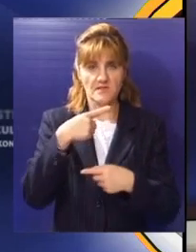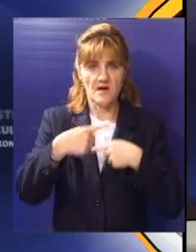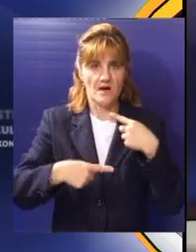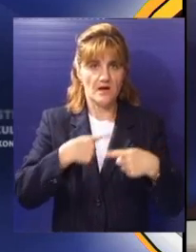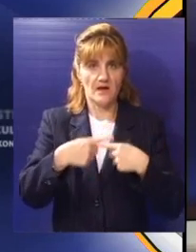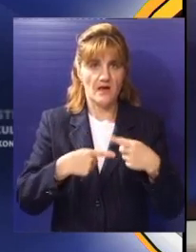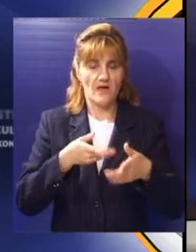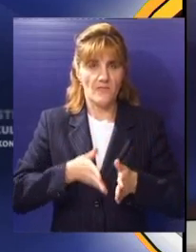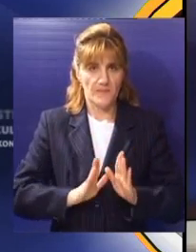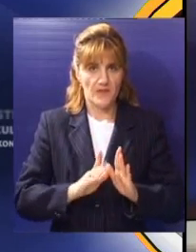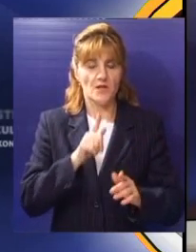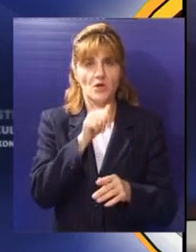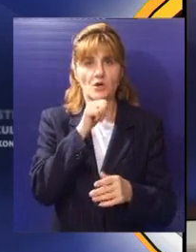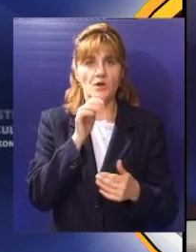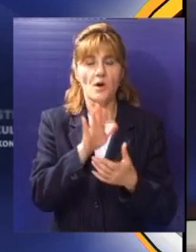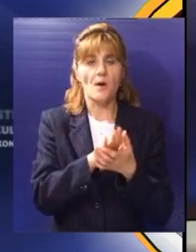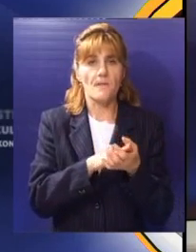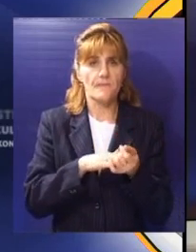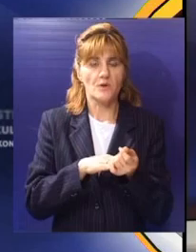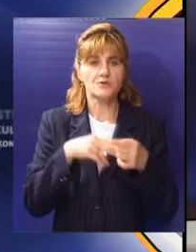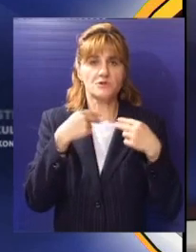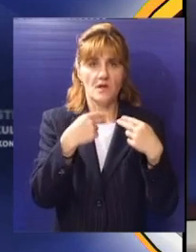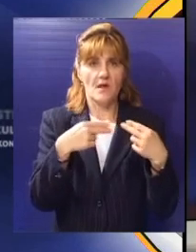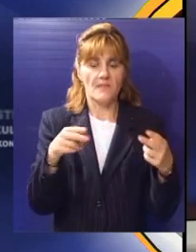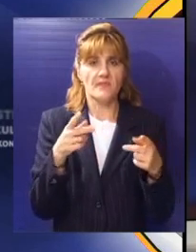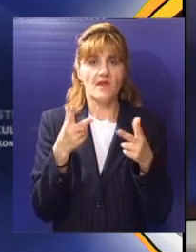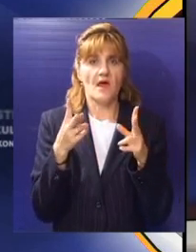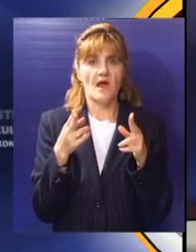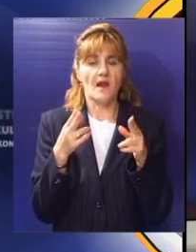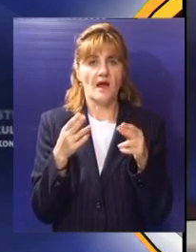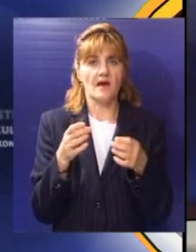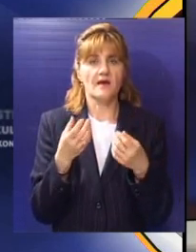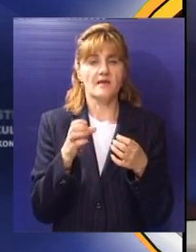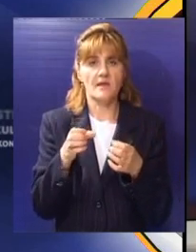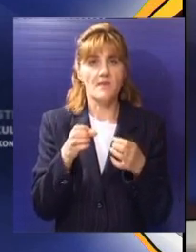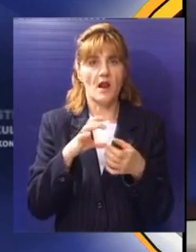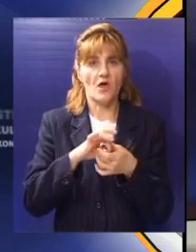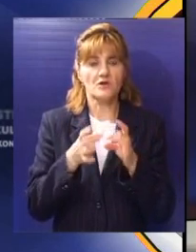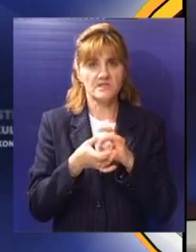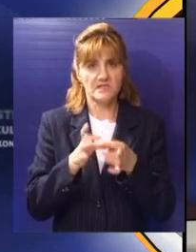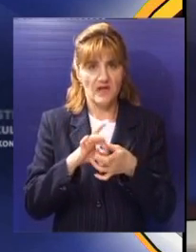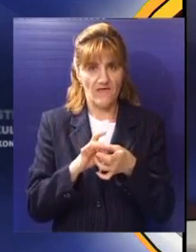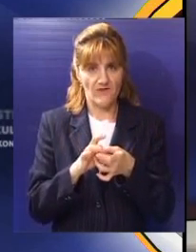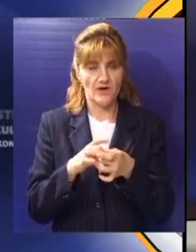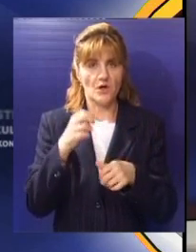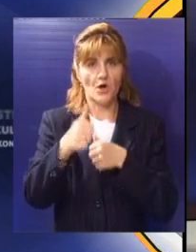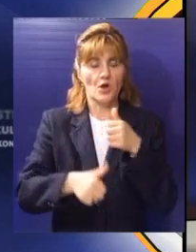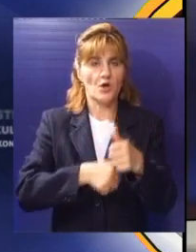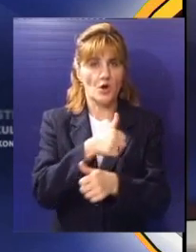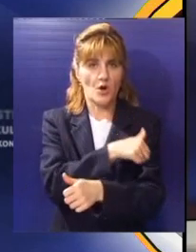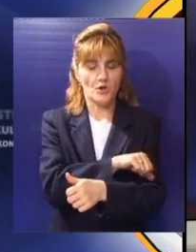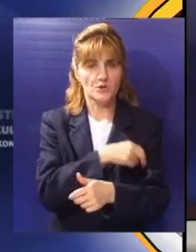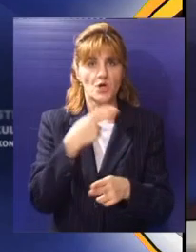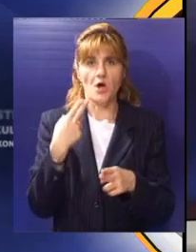udruženi sa genetskim faktorima uzrokovali su početak svojevrsne epidemije raka debelog creva. Od njega u Srbiji